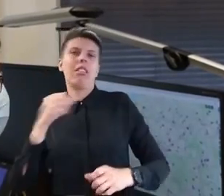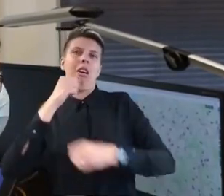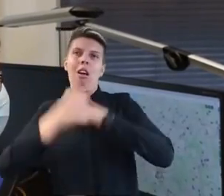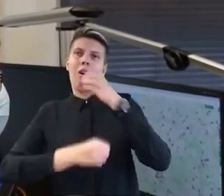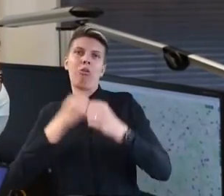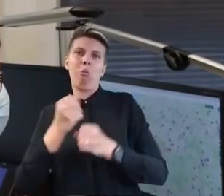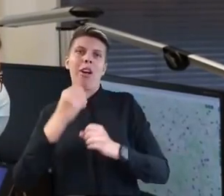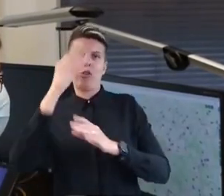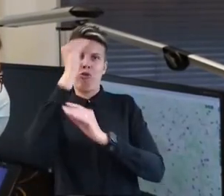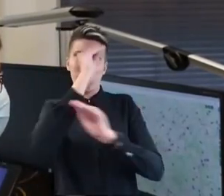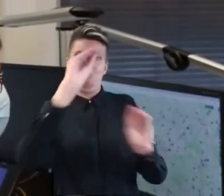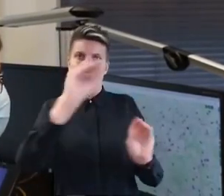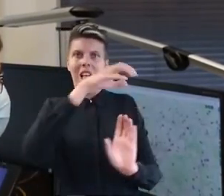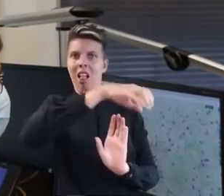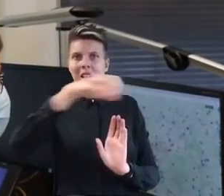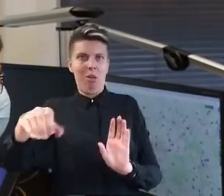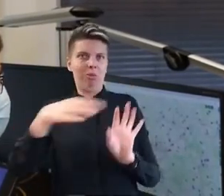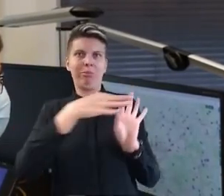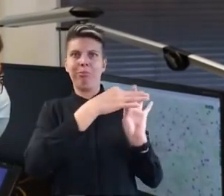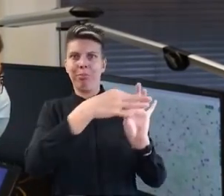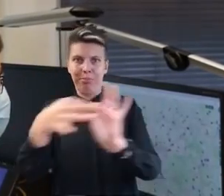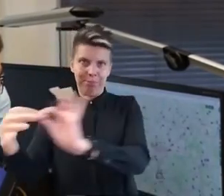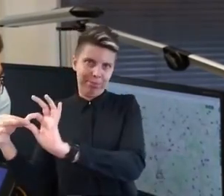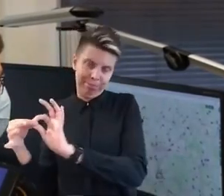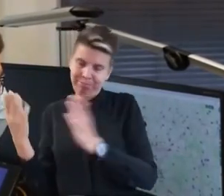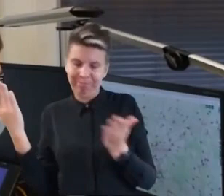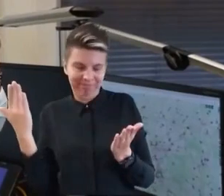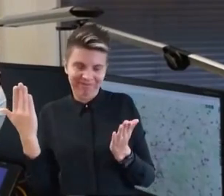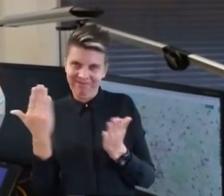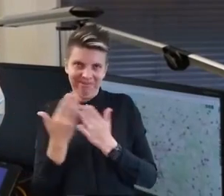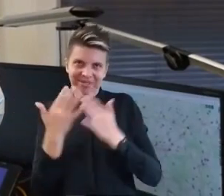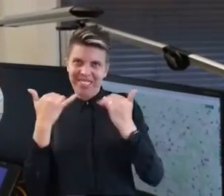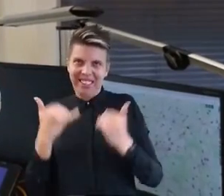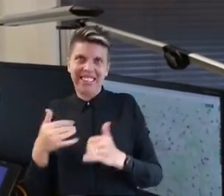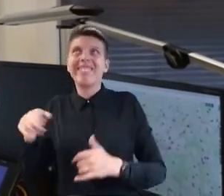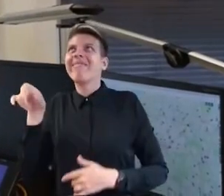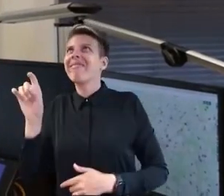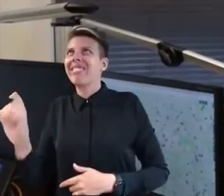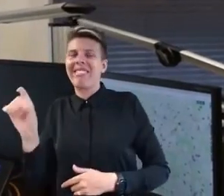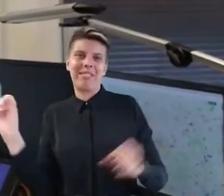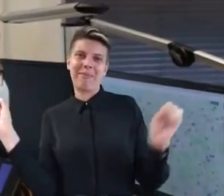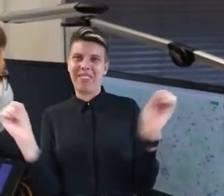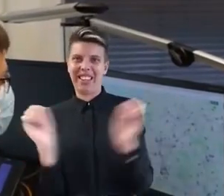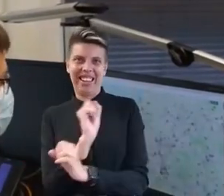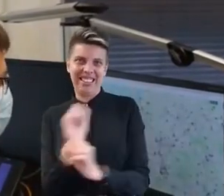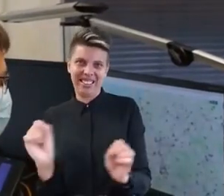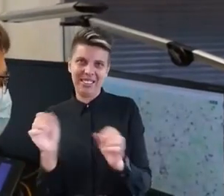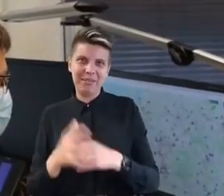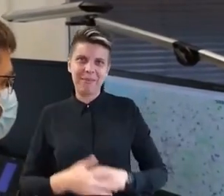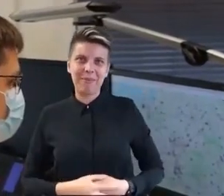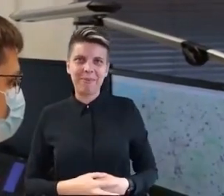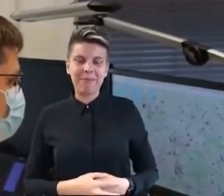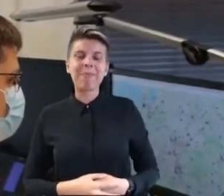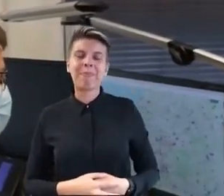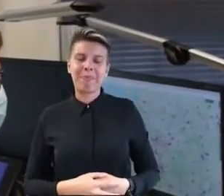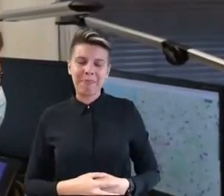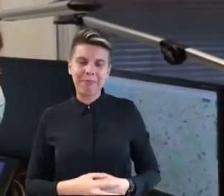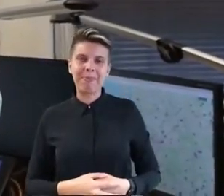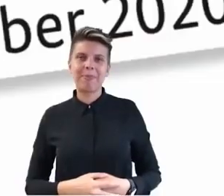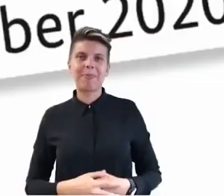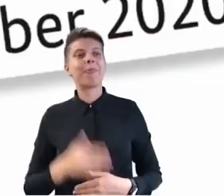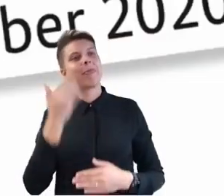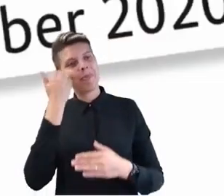hinein. Und aufgrund der Einstellungen, die wir hier zur Demonstration vorgenommen haben, würde diese für ernst genommen werden. Deswegen bitte